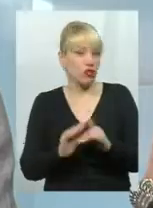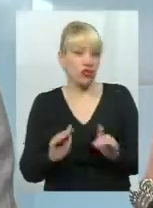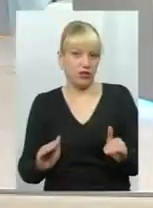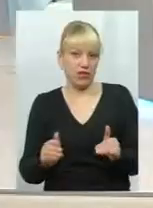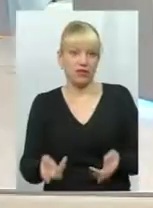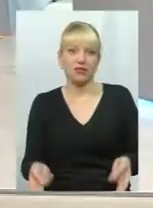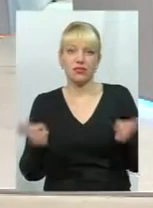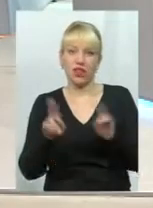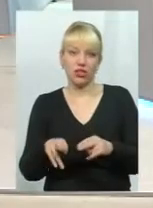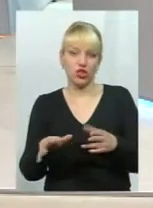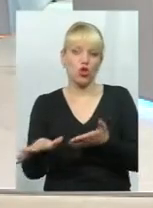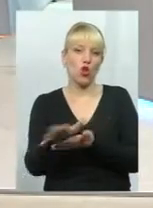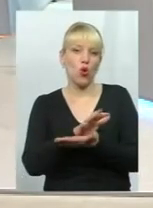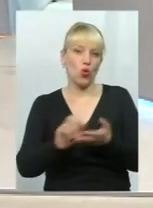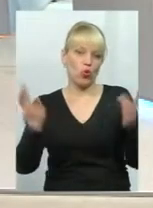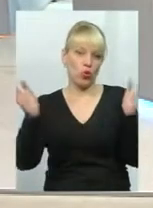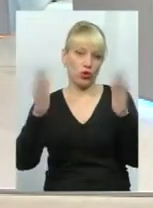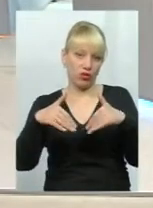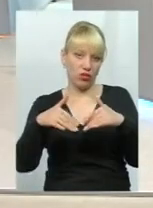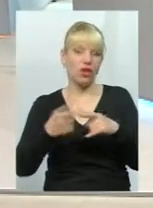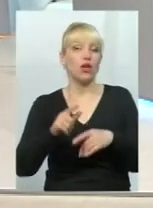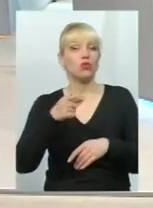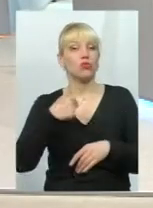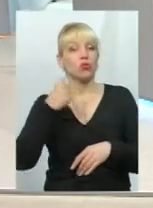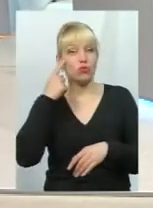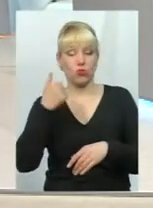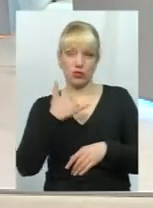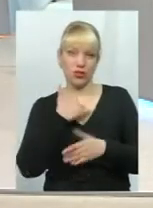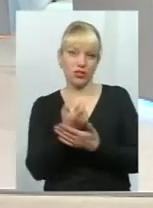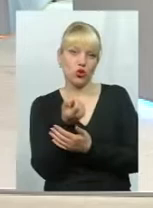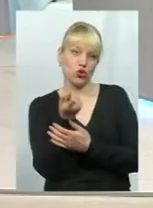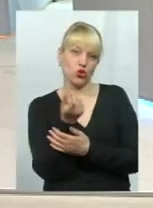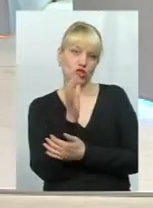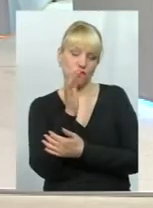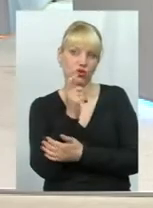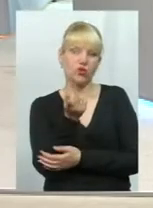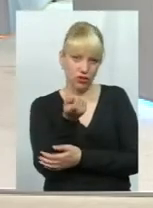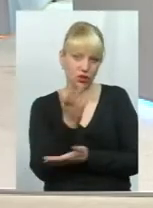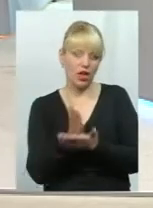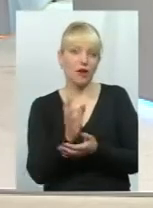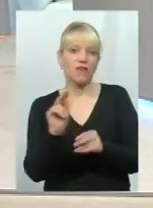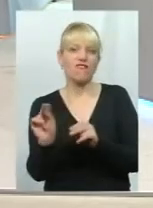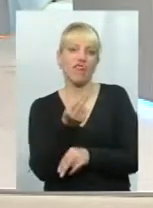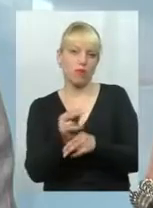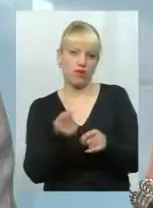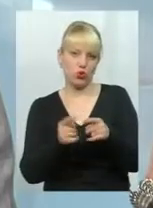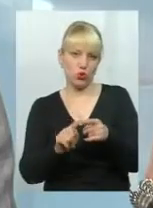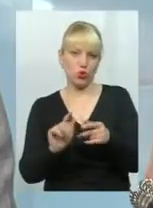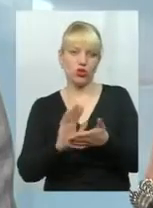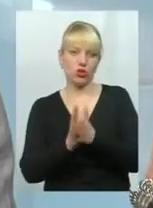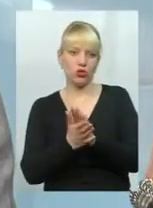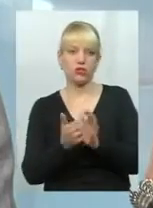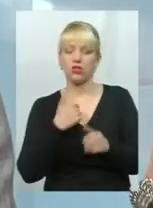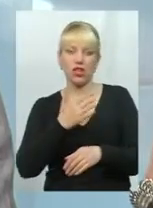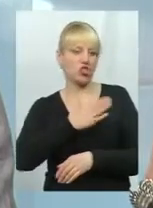залишимо руїни. Тому я думаю, що в нас ще є зовсім небагато часу, але він є, цю ситуацію виправити, і я щиро-щиро в це